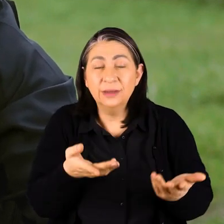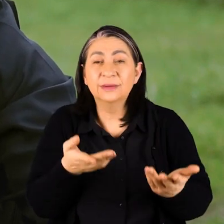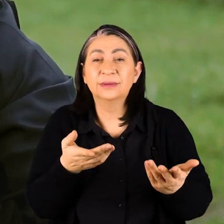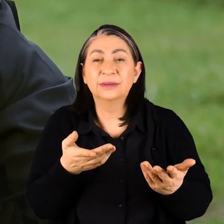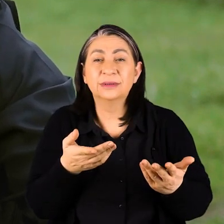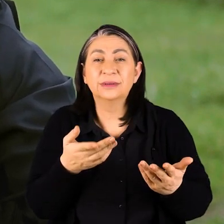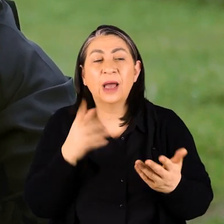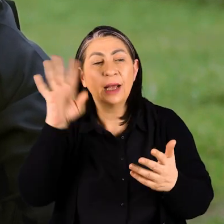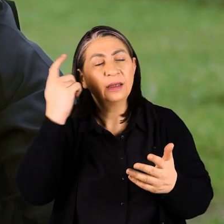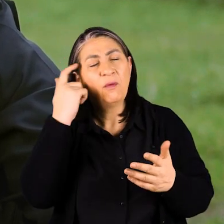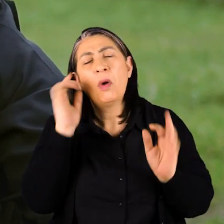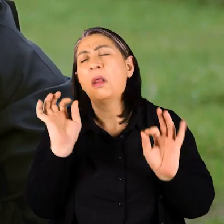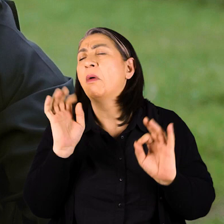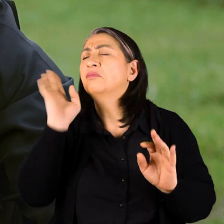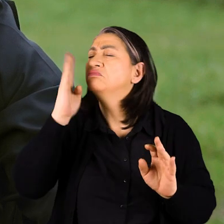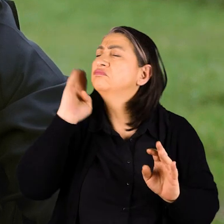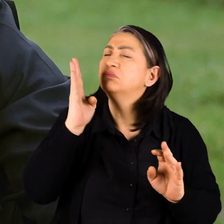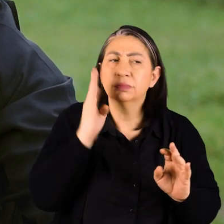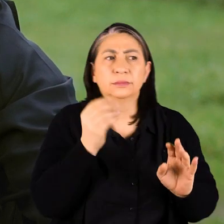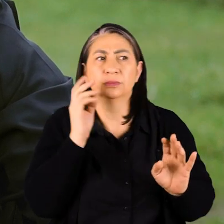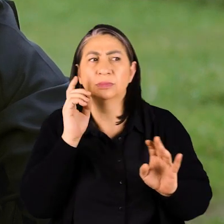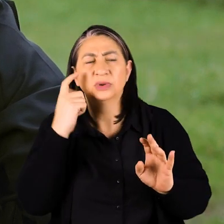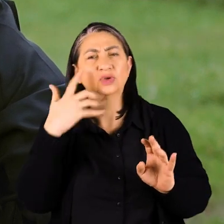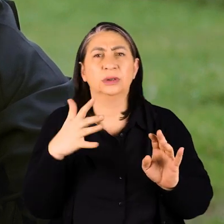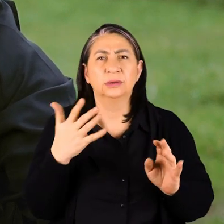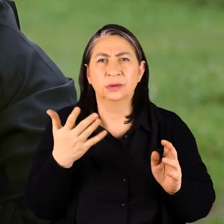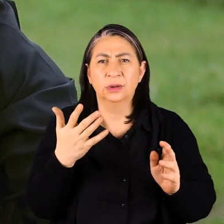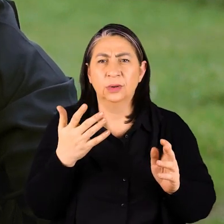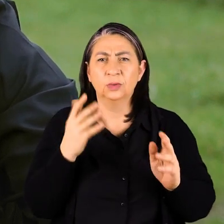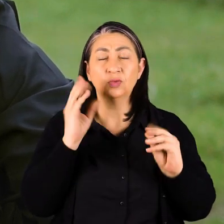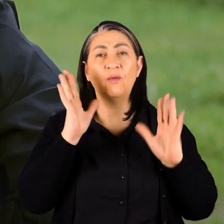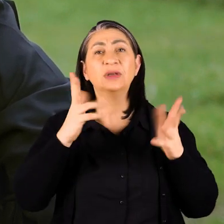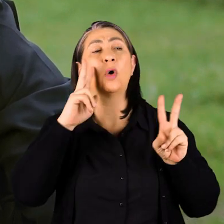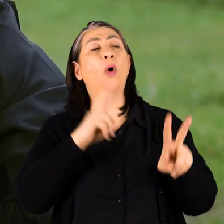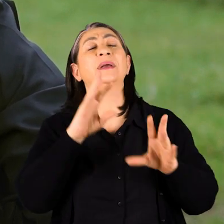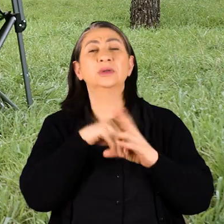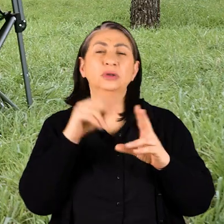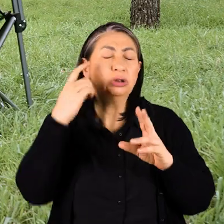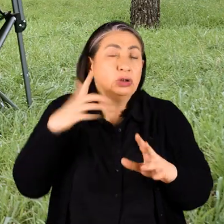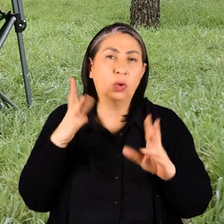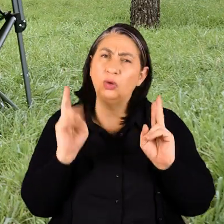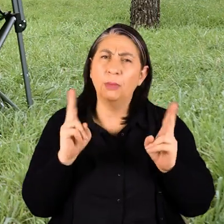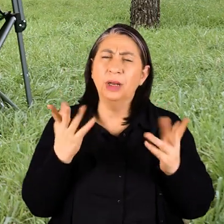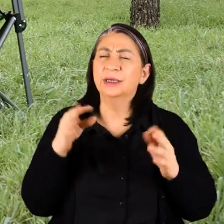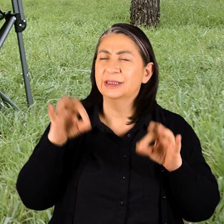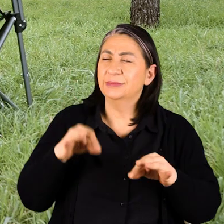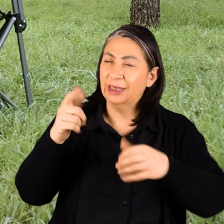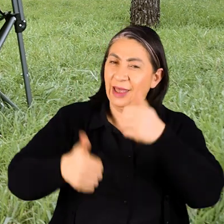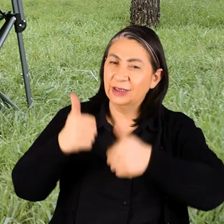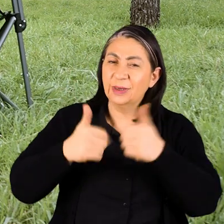E kafa yapısı da ona göre ilerliyor insanların O yüzden görünce yani çok aşkar olunca şaşırıyorlar normal Yani işte şimdi